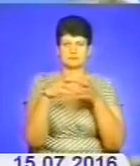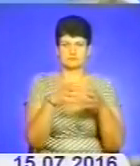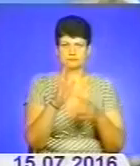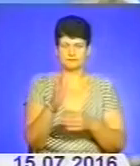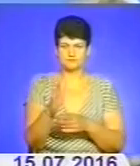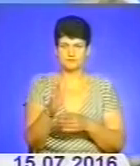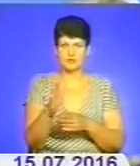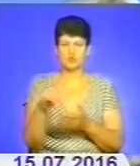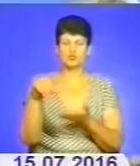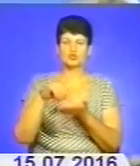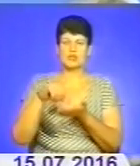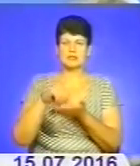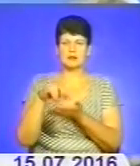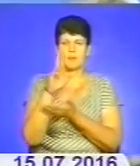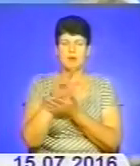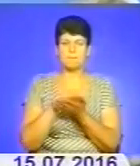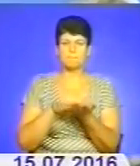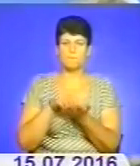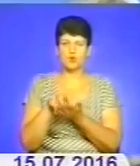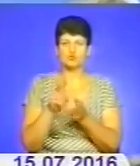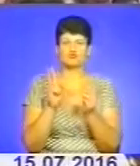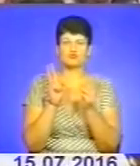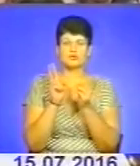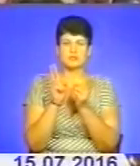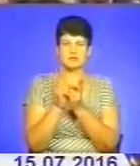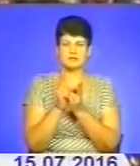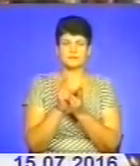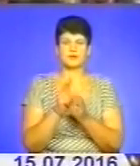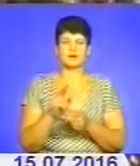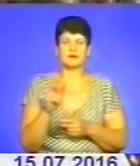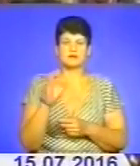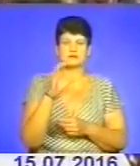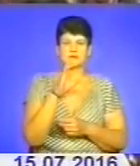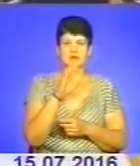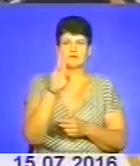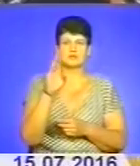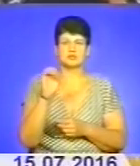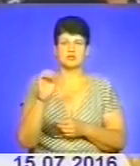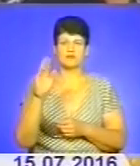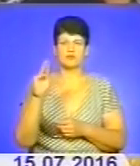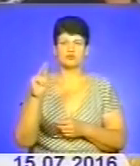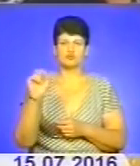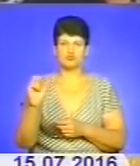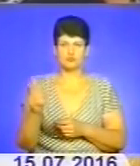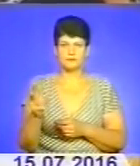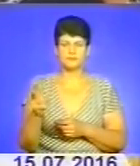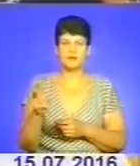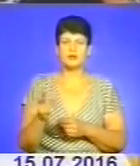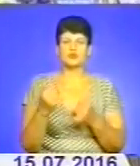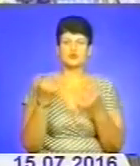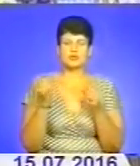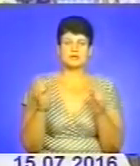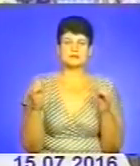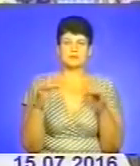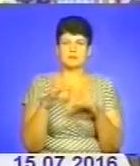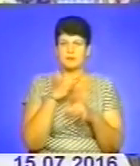З учасниками прощі у Зарваниці зустрінеться патріарх УГКЦ Святослав Шевчук. Сьогодні зібралося дуже багато